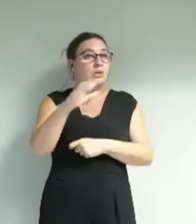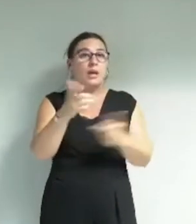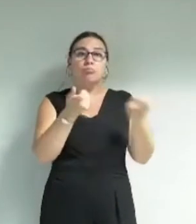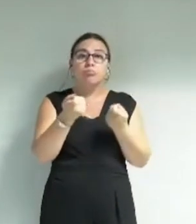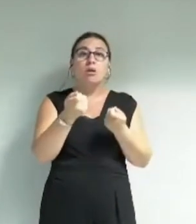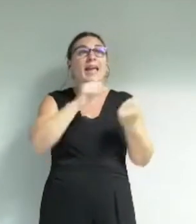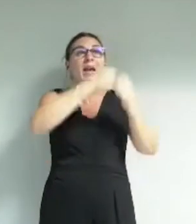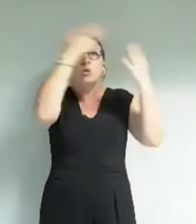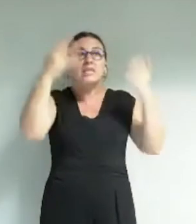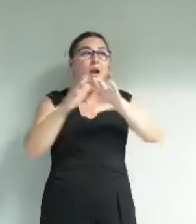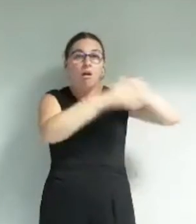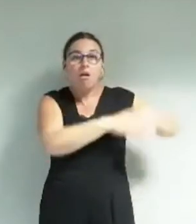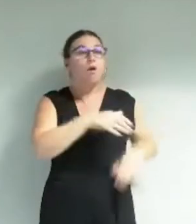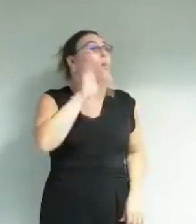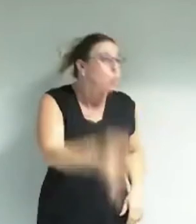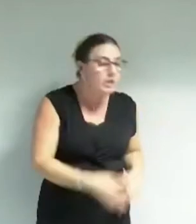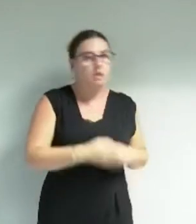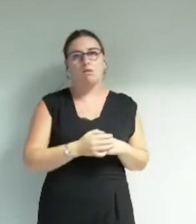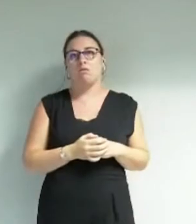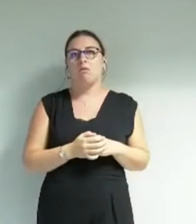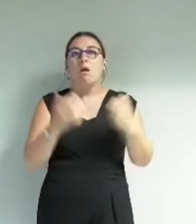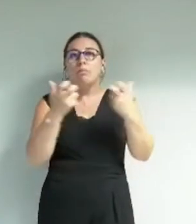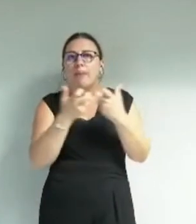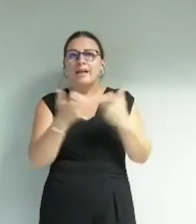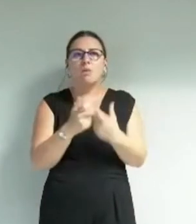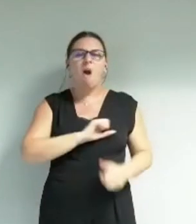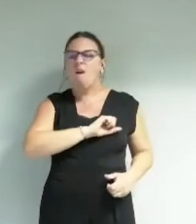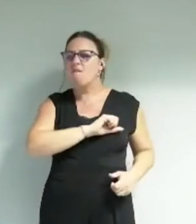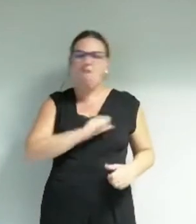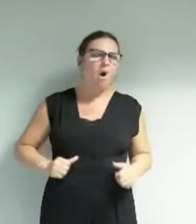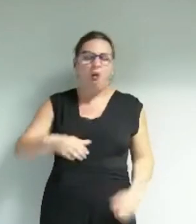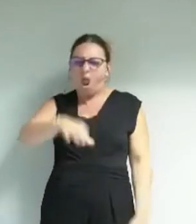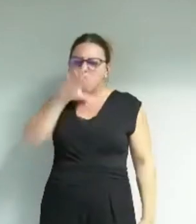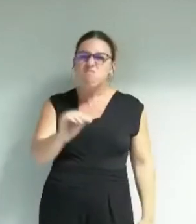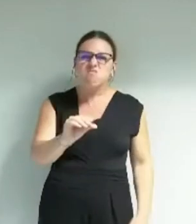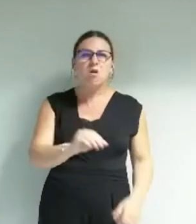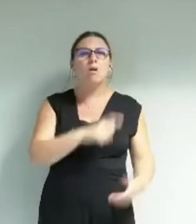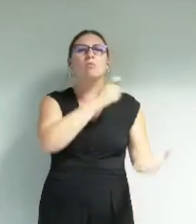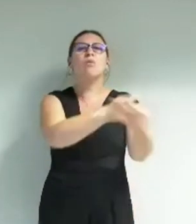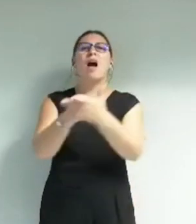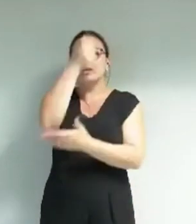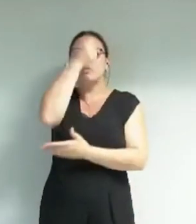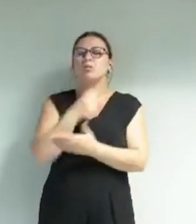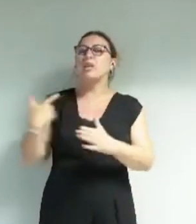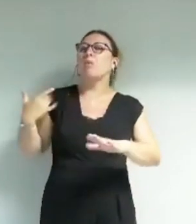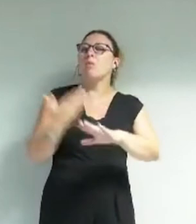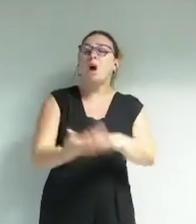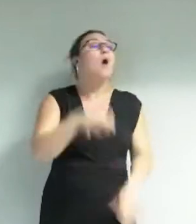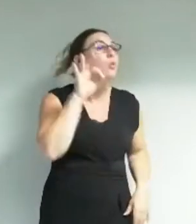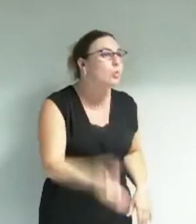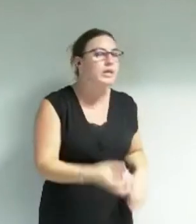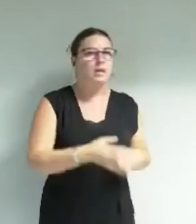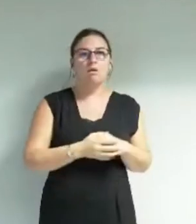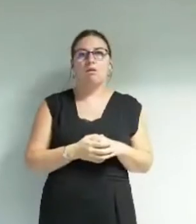le ciel oui avez-vous baissé de façon drastique les budgets d'acquisition du musée jusqu'en 2020 oui